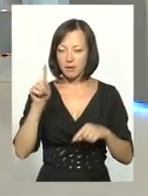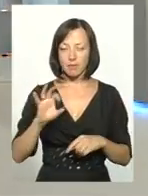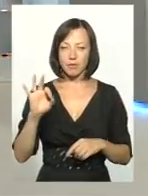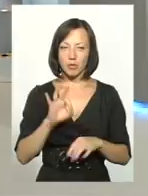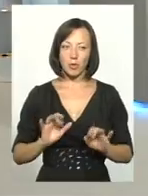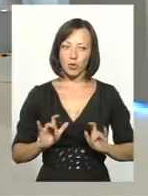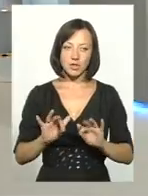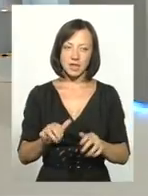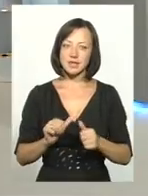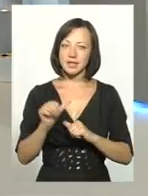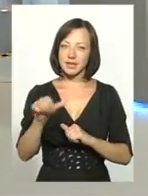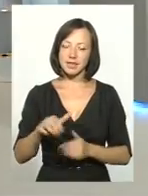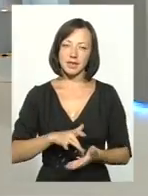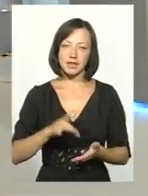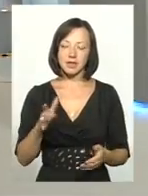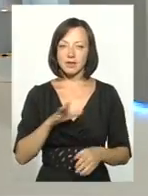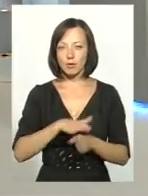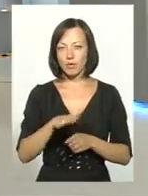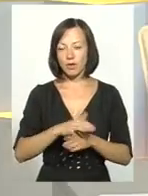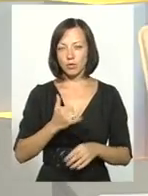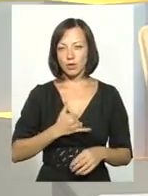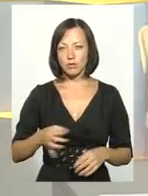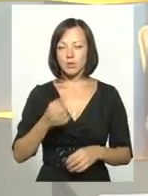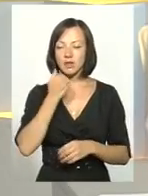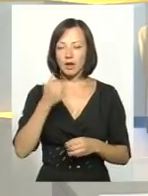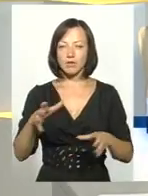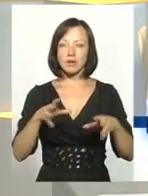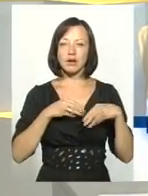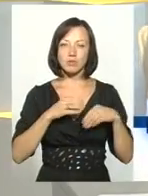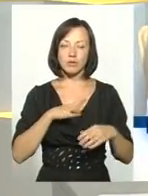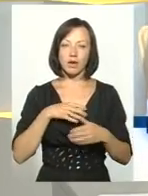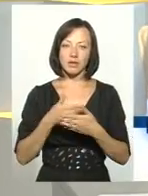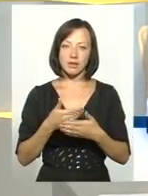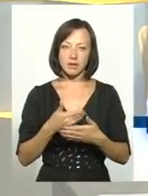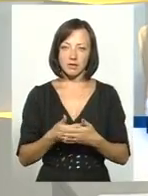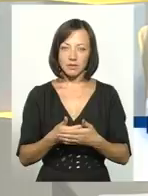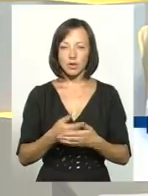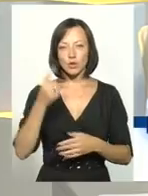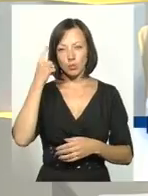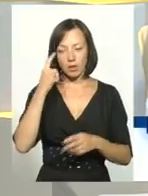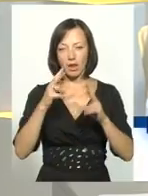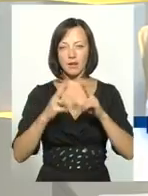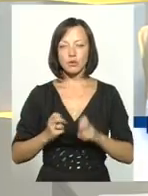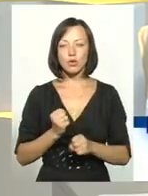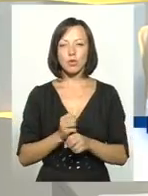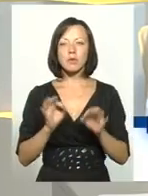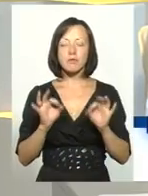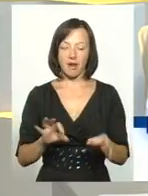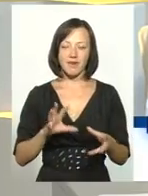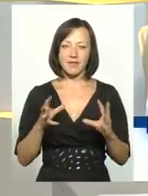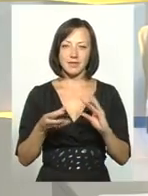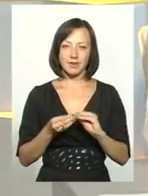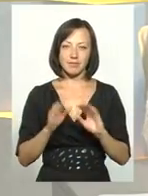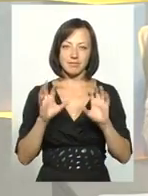тих процесів децентралізації, які відбуваються в нашому країні. Дякую усім, хто був активним, хто думає, аналізує і робить